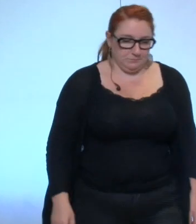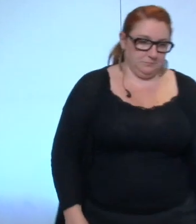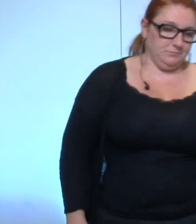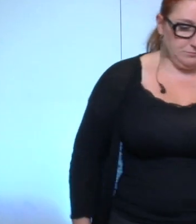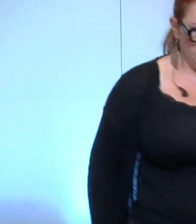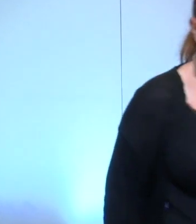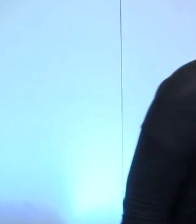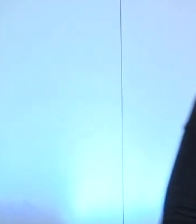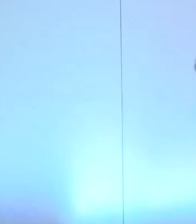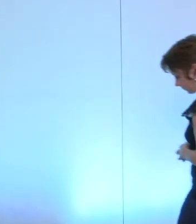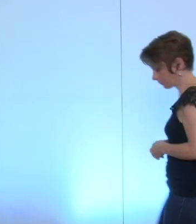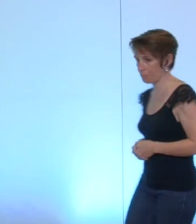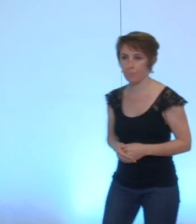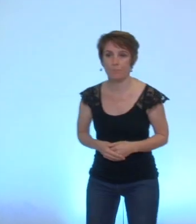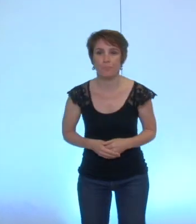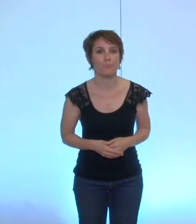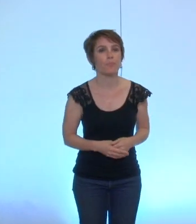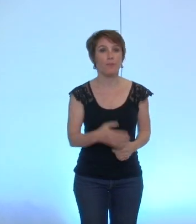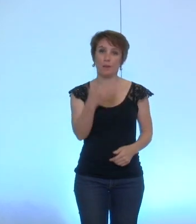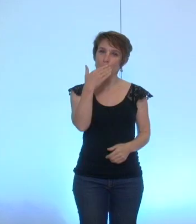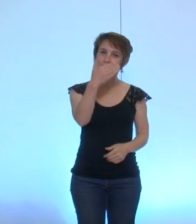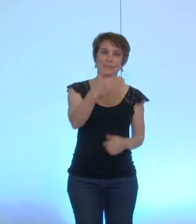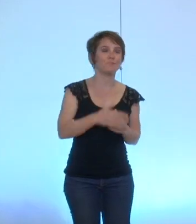Merci. M. Chamussy.